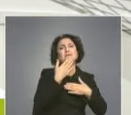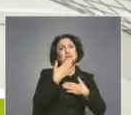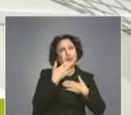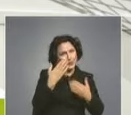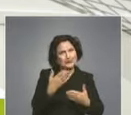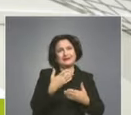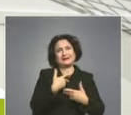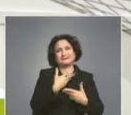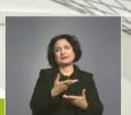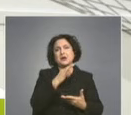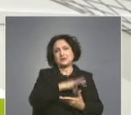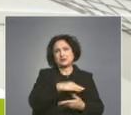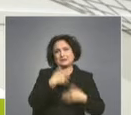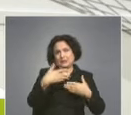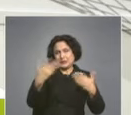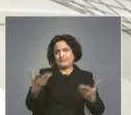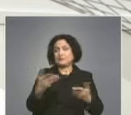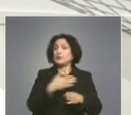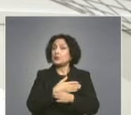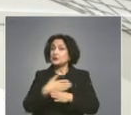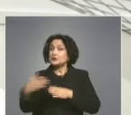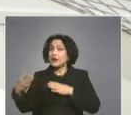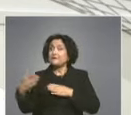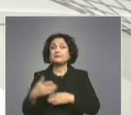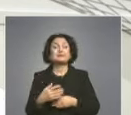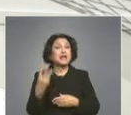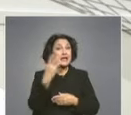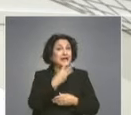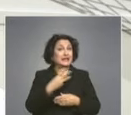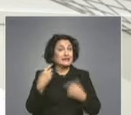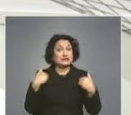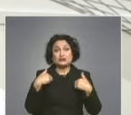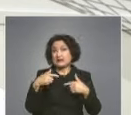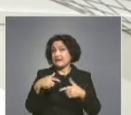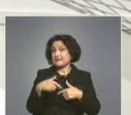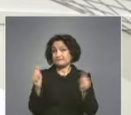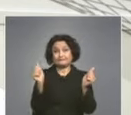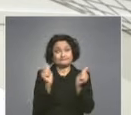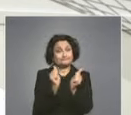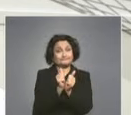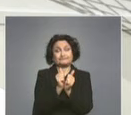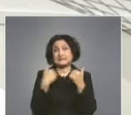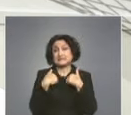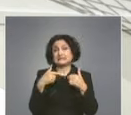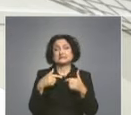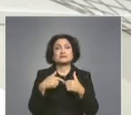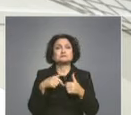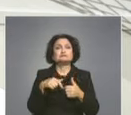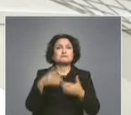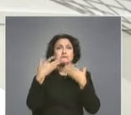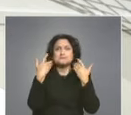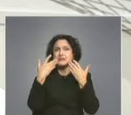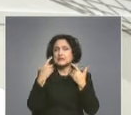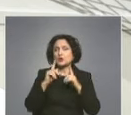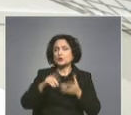инициатива. Продължаваме нататък с предаването тричленен съдабен състав в осъди на 6 години лишаване от свобода, младеж, рецидивист,